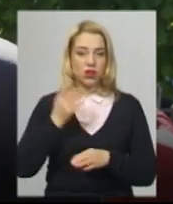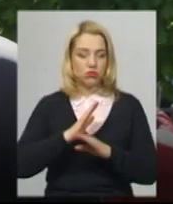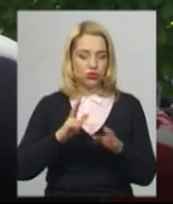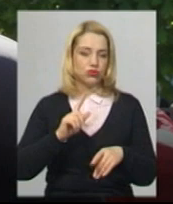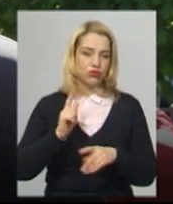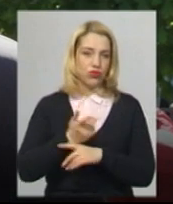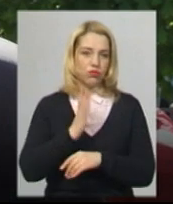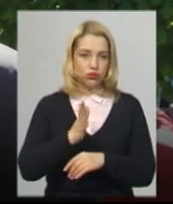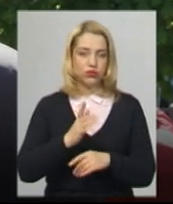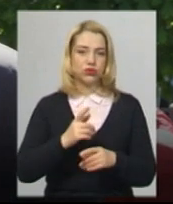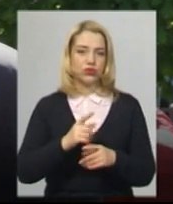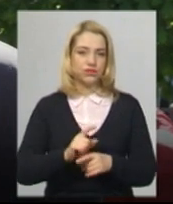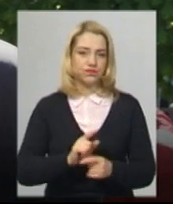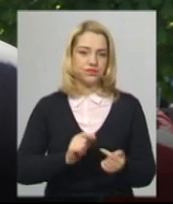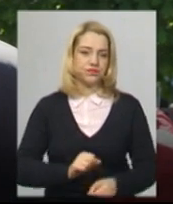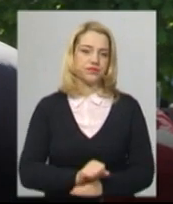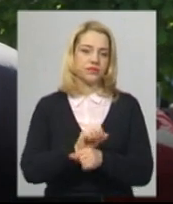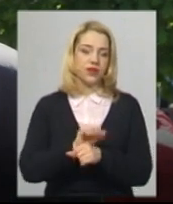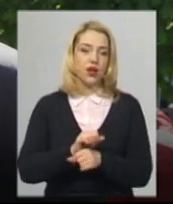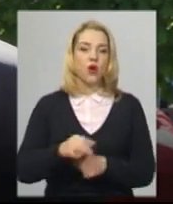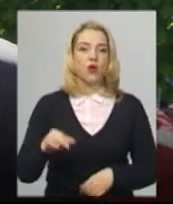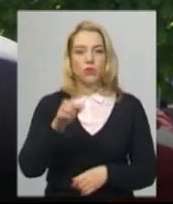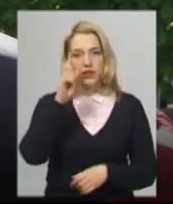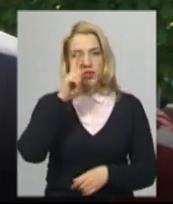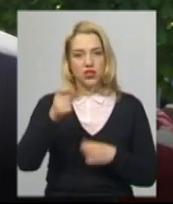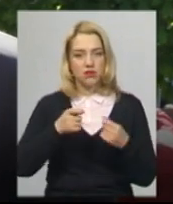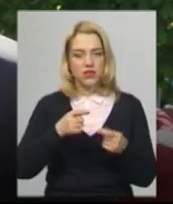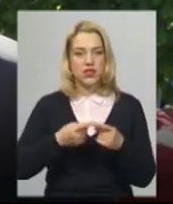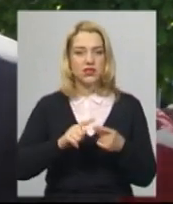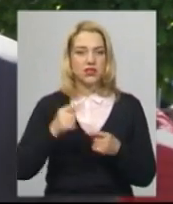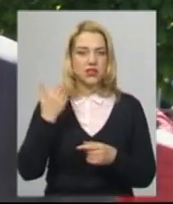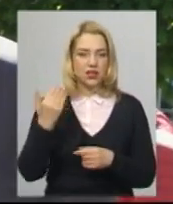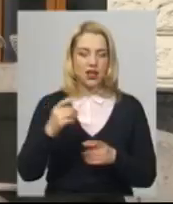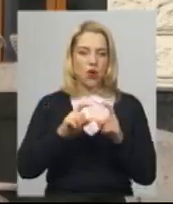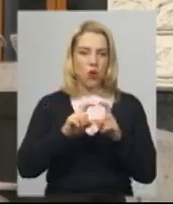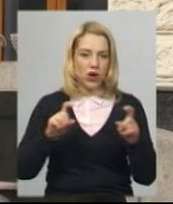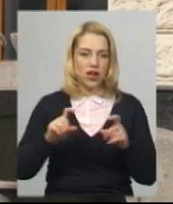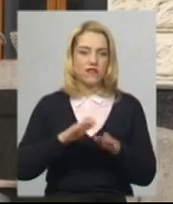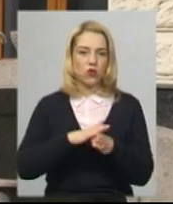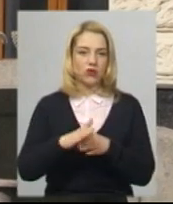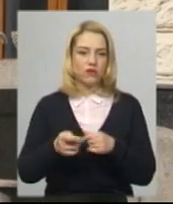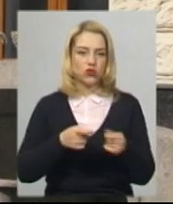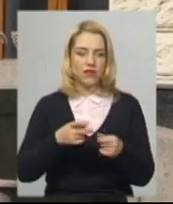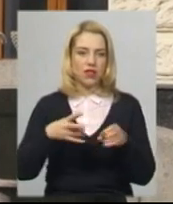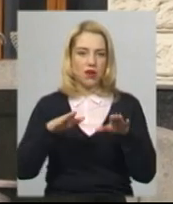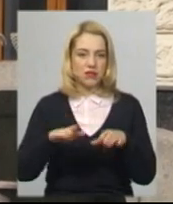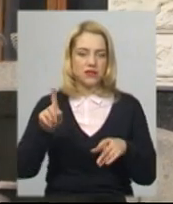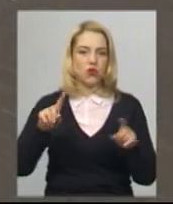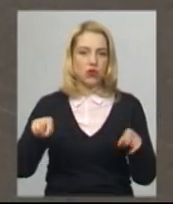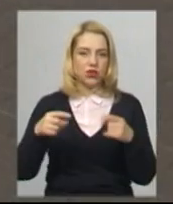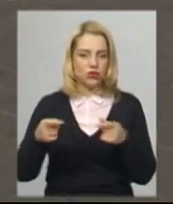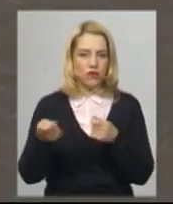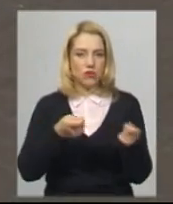все-таки обласна державна адміністрація, як організатор перевезень, як орган виконавчої влади на місті, все-таки звернулася до